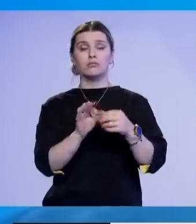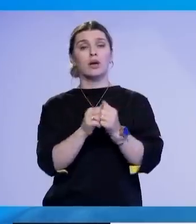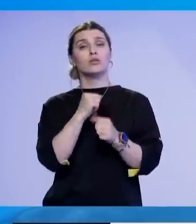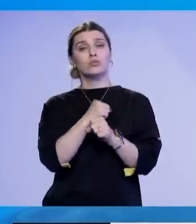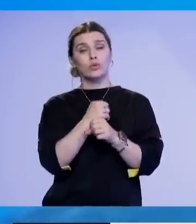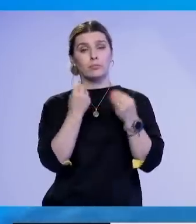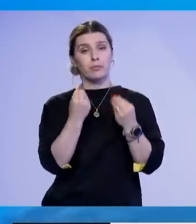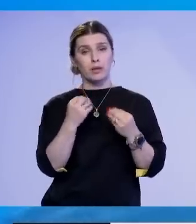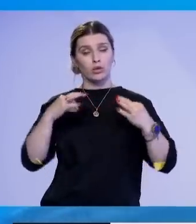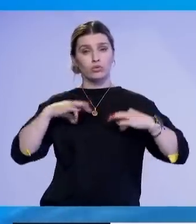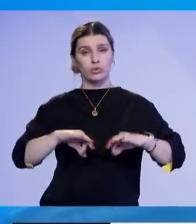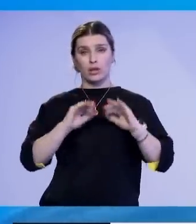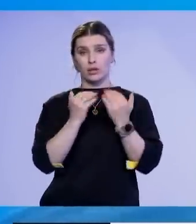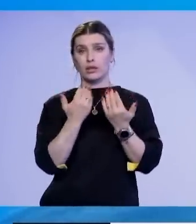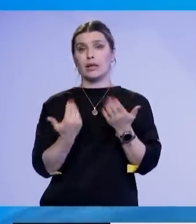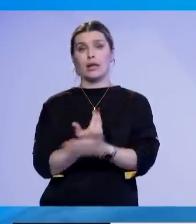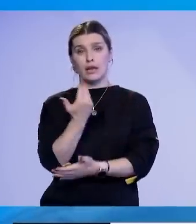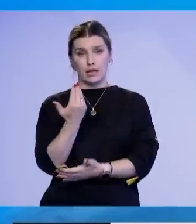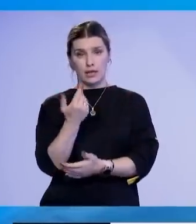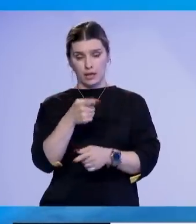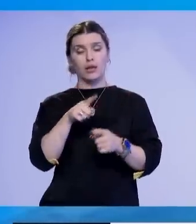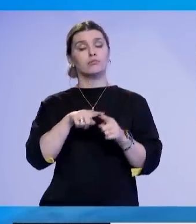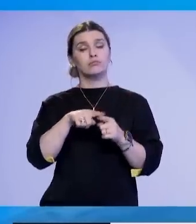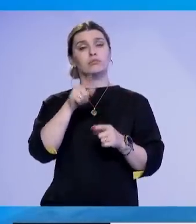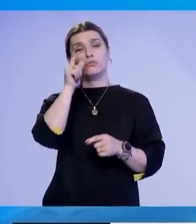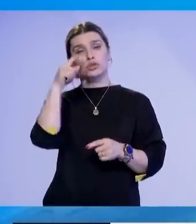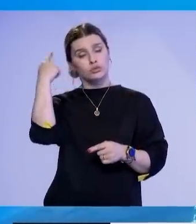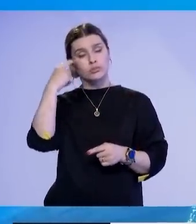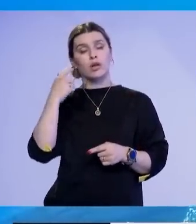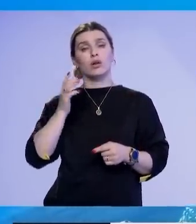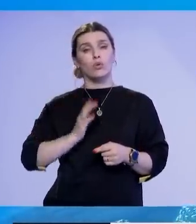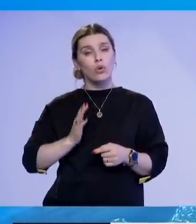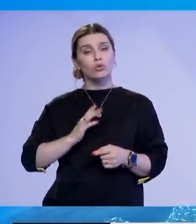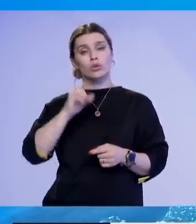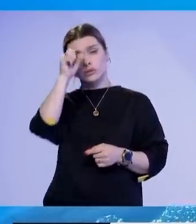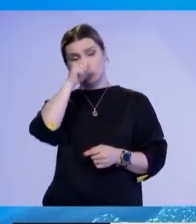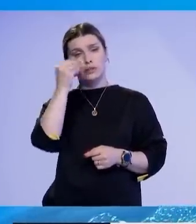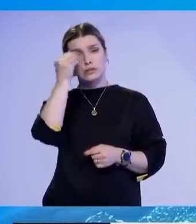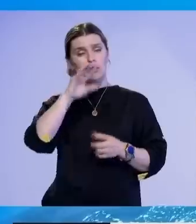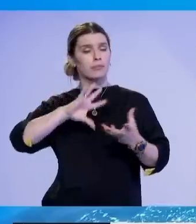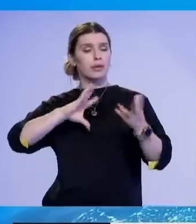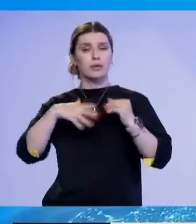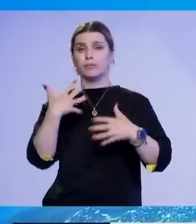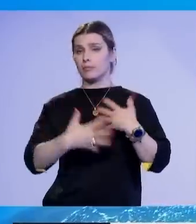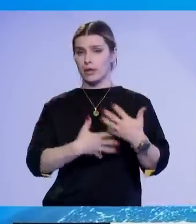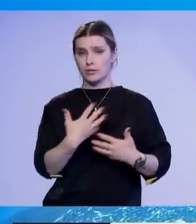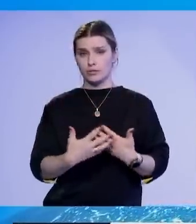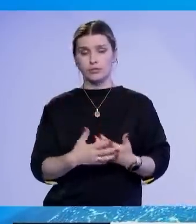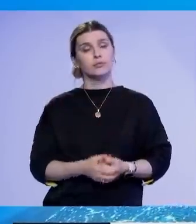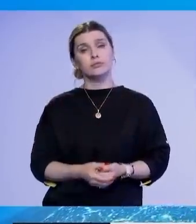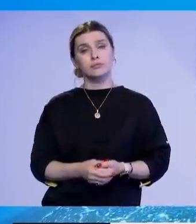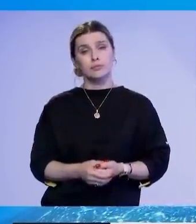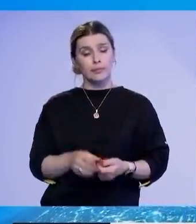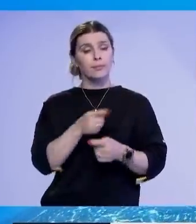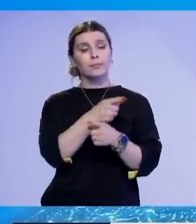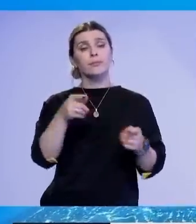rinjë dhe kabinetet e tyre të cilat do të jenë multi-etnike, multi-kulturore, multi-gjusore dhe multi-partiake. Ata janë